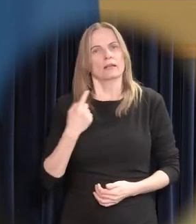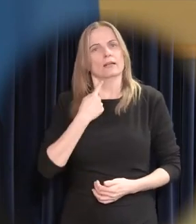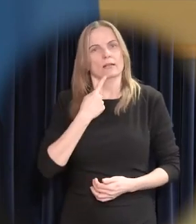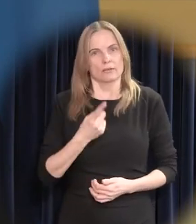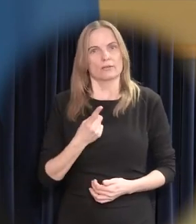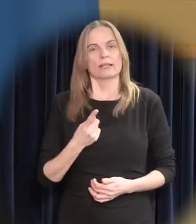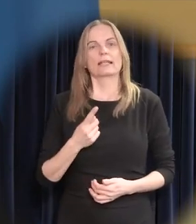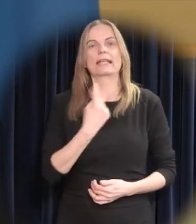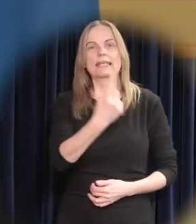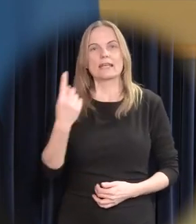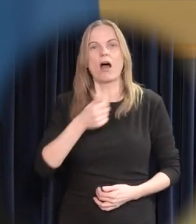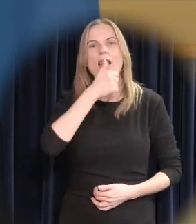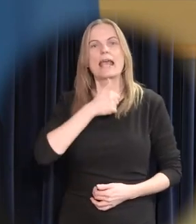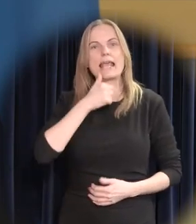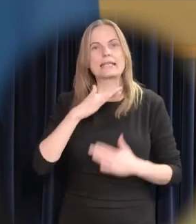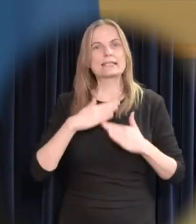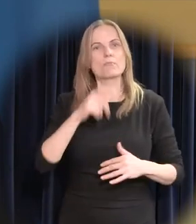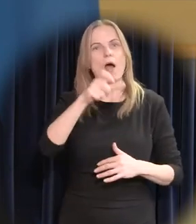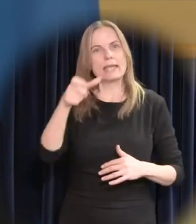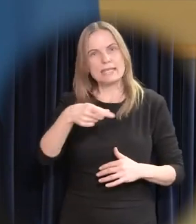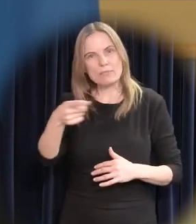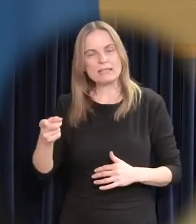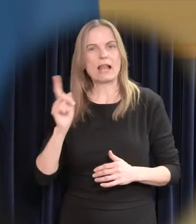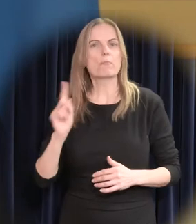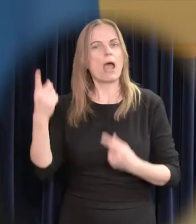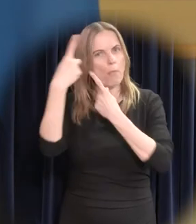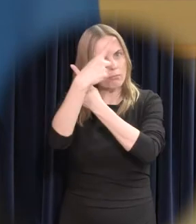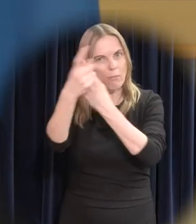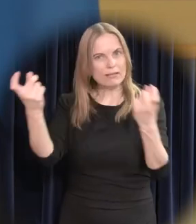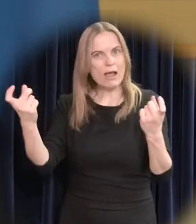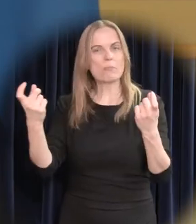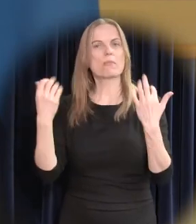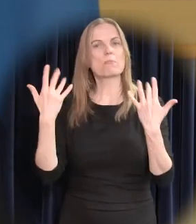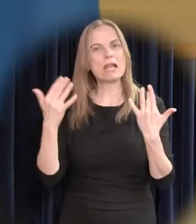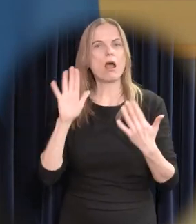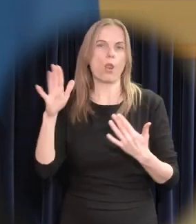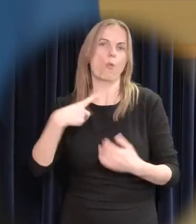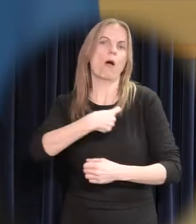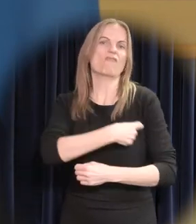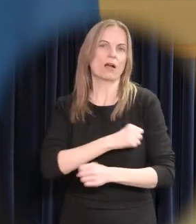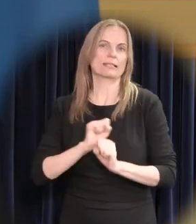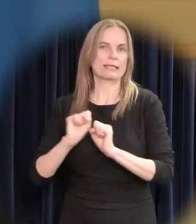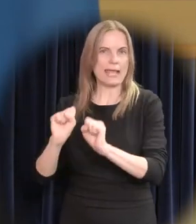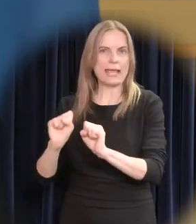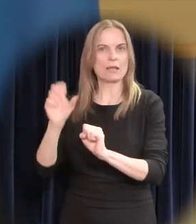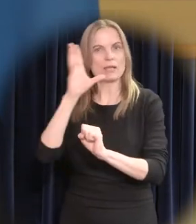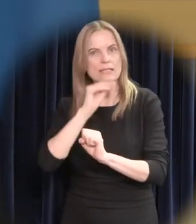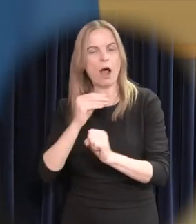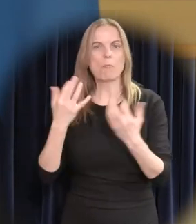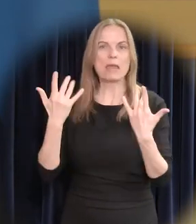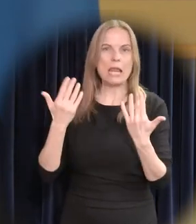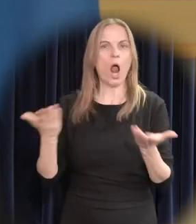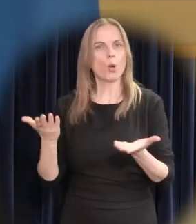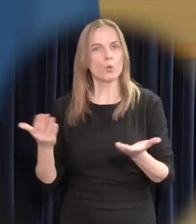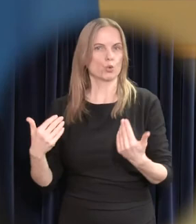igale Eestima inimesele esimsel võimalusel andma teada, kunas toimub tema vaktsineerimise kord. Millal, kus